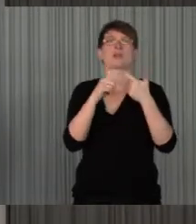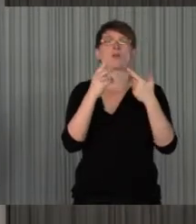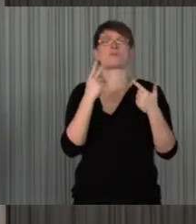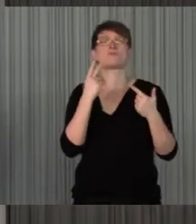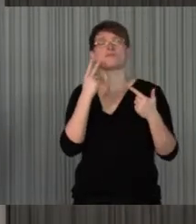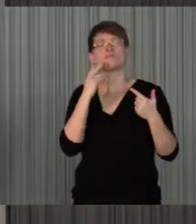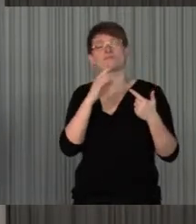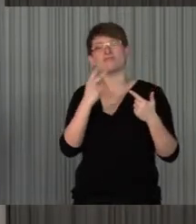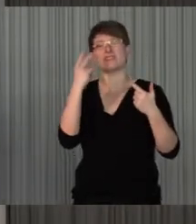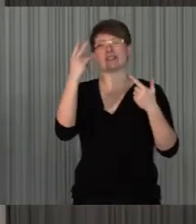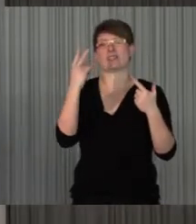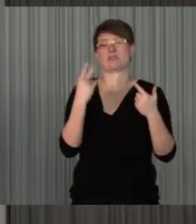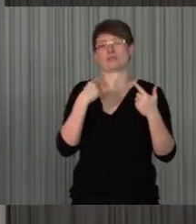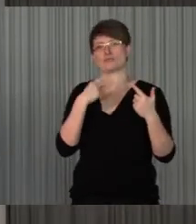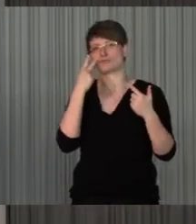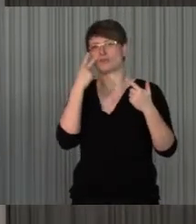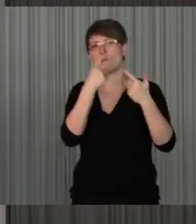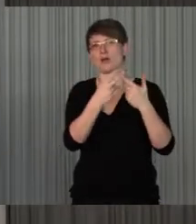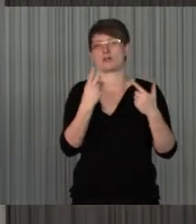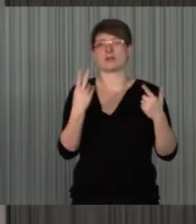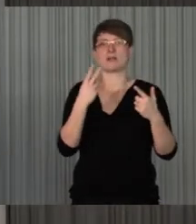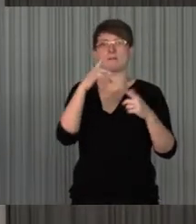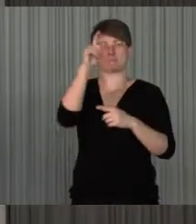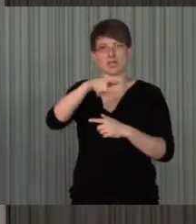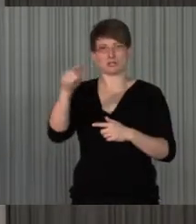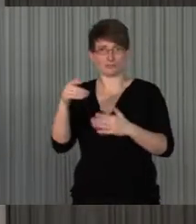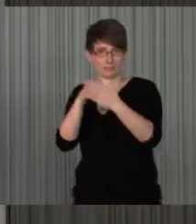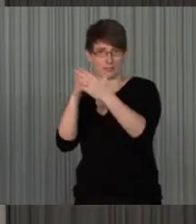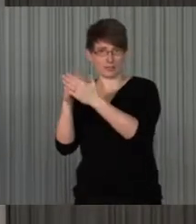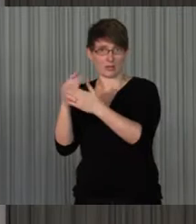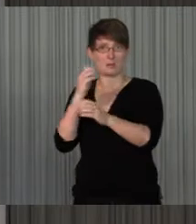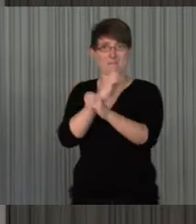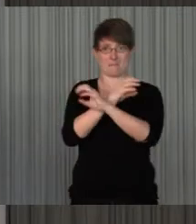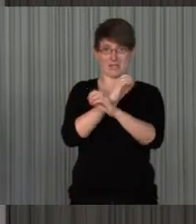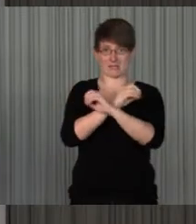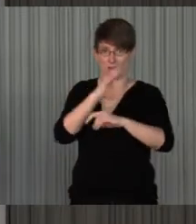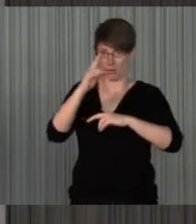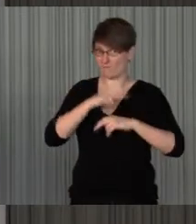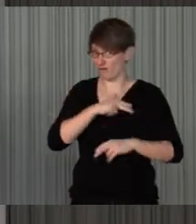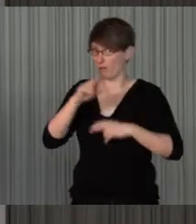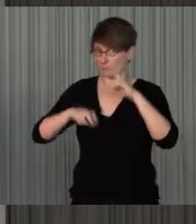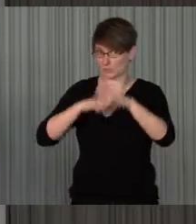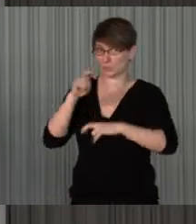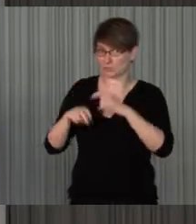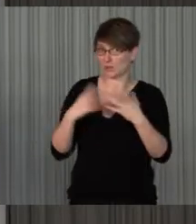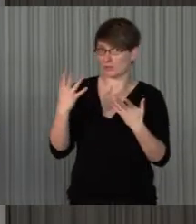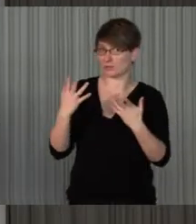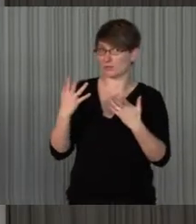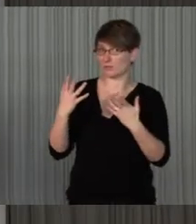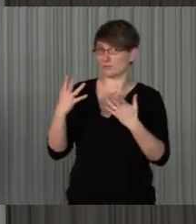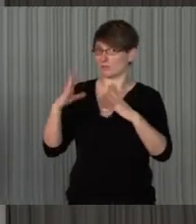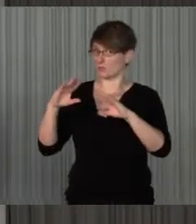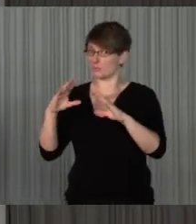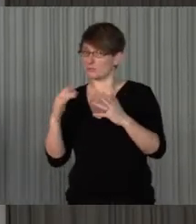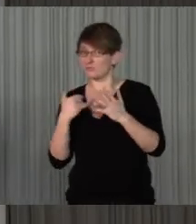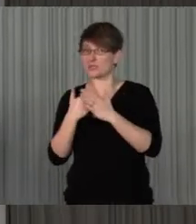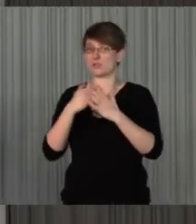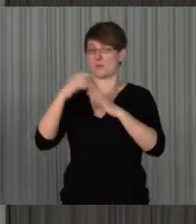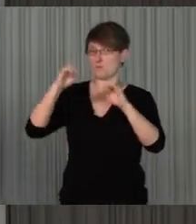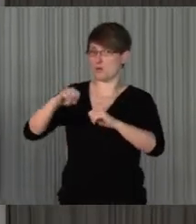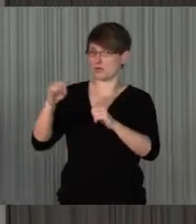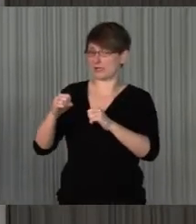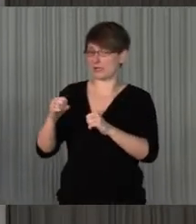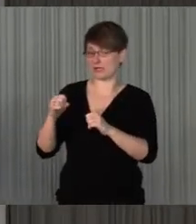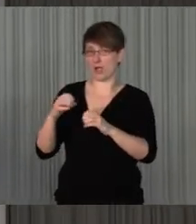werfen, sozusagen die Menschen mit Behinderung in Medien dann auch tatsächlich nutzen, also wie das die ganzen Möglichkeiten